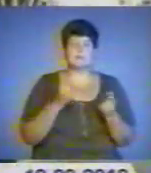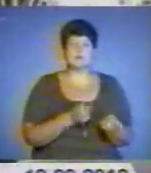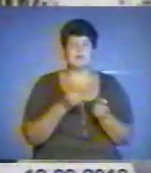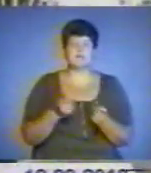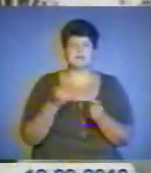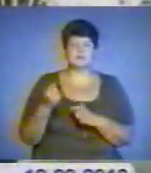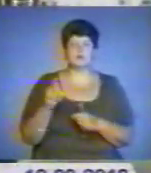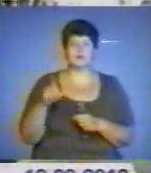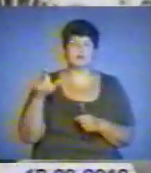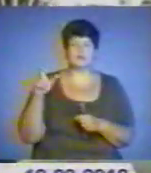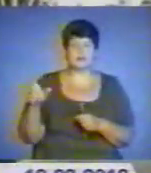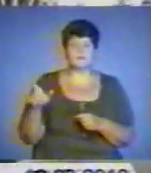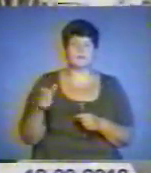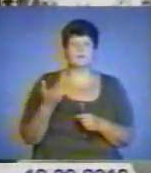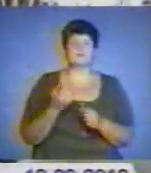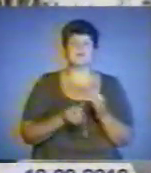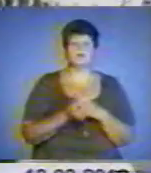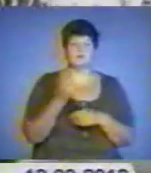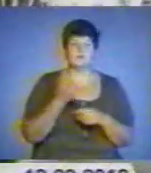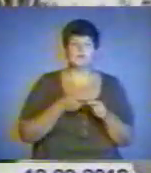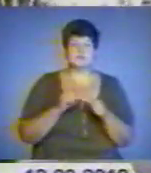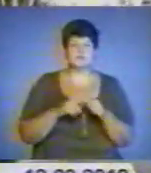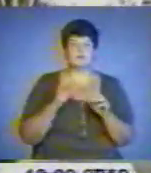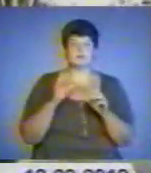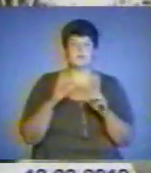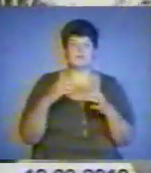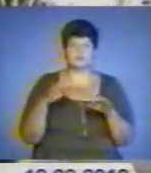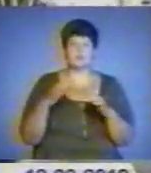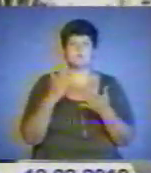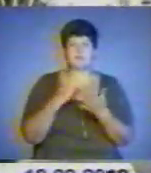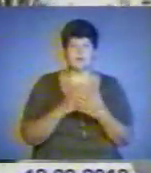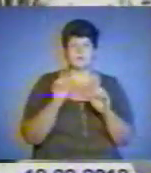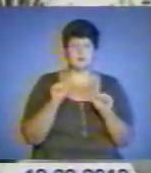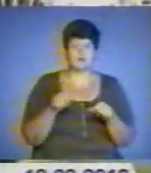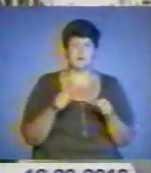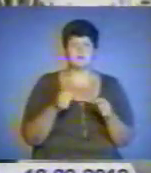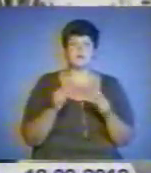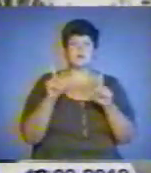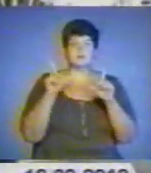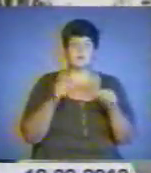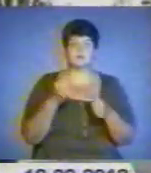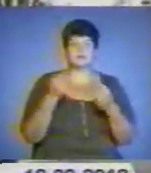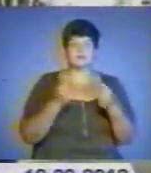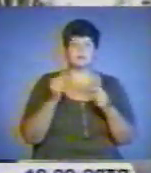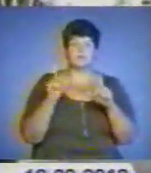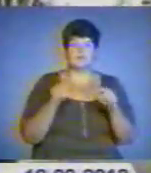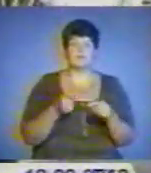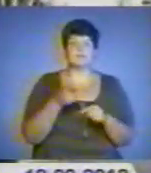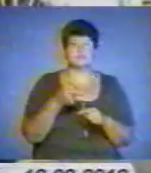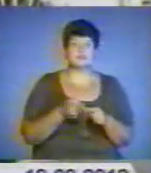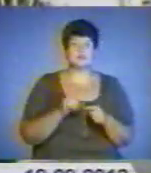пасажирів. Як було з'ясовано, даний автомобіль дійсно має ліцензію на право здійснення пасажирських перевезень. Однак на час